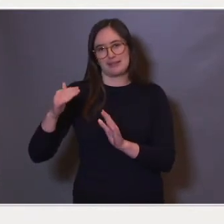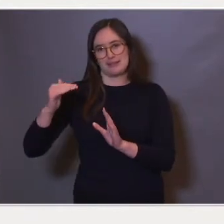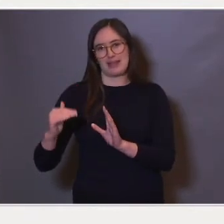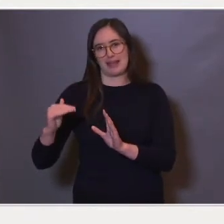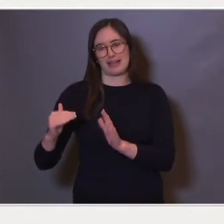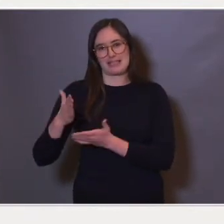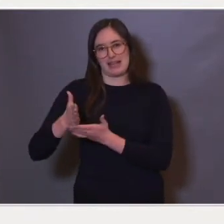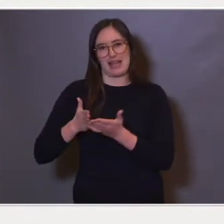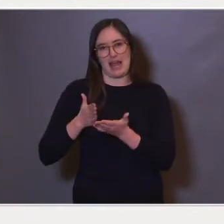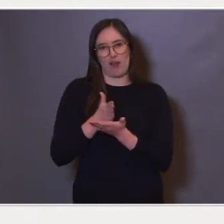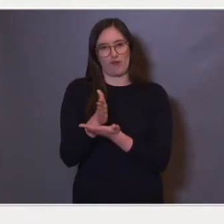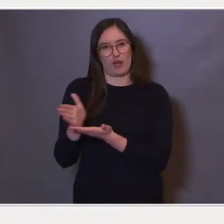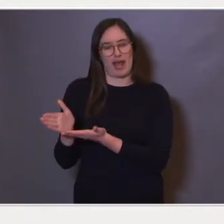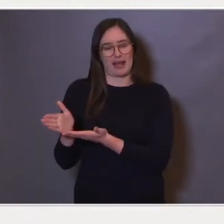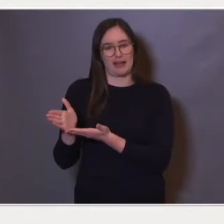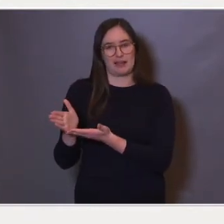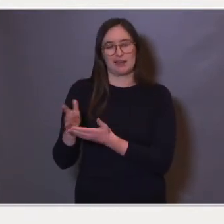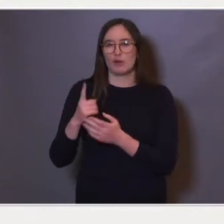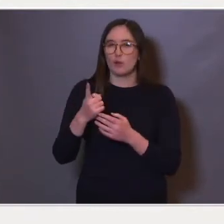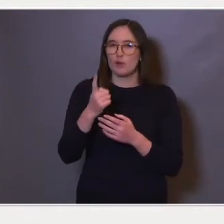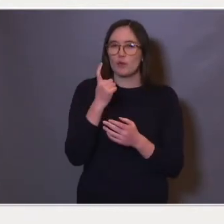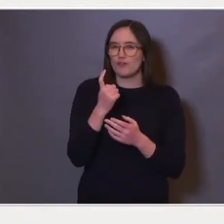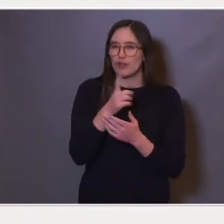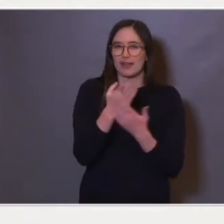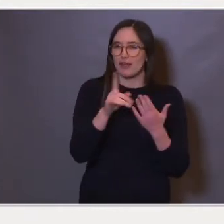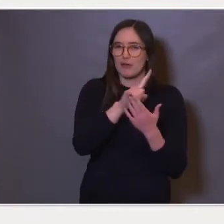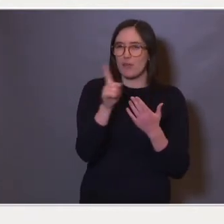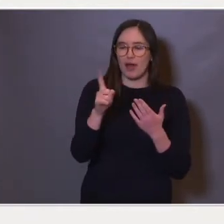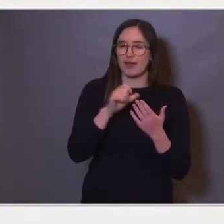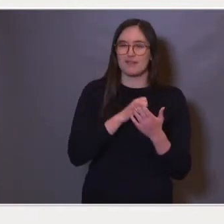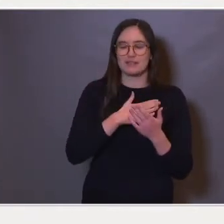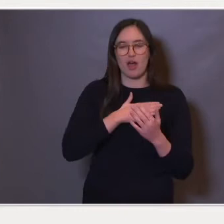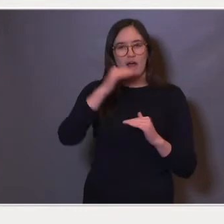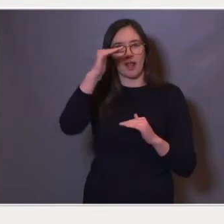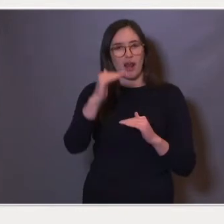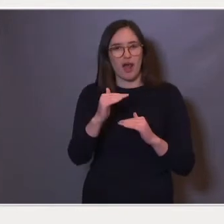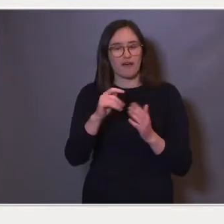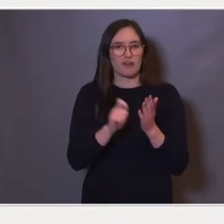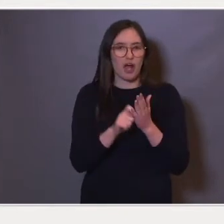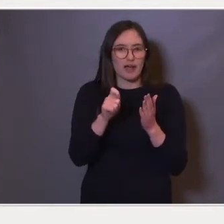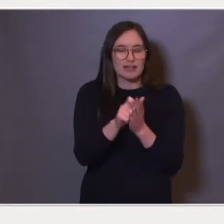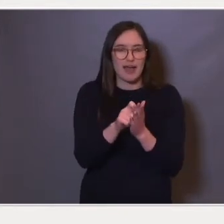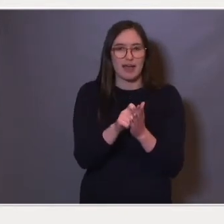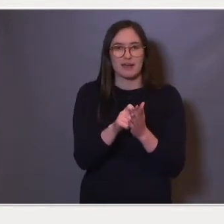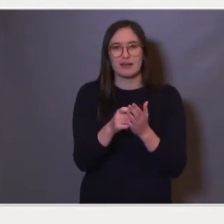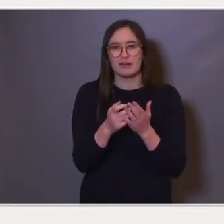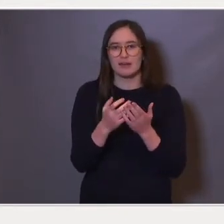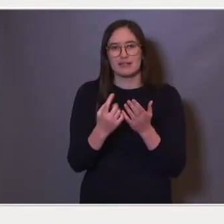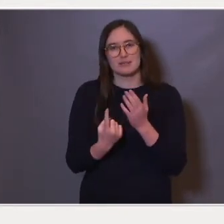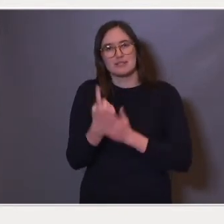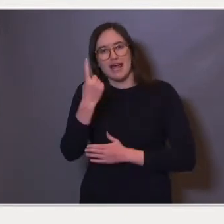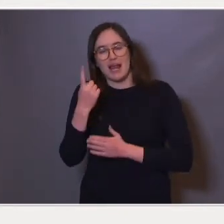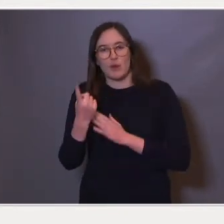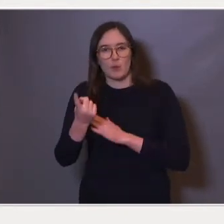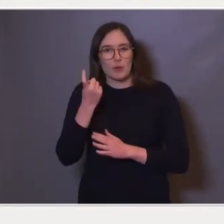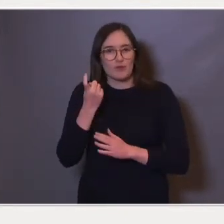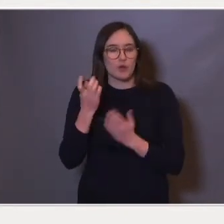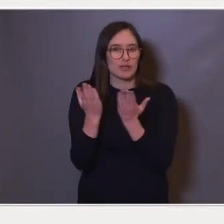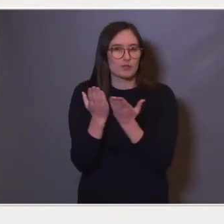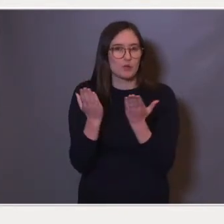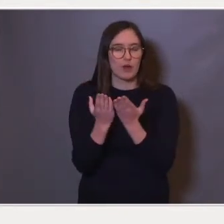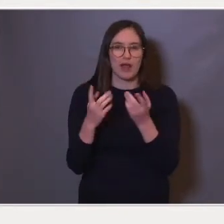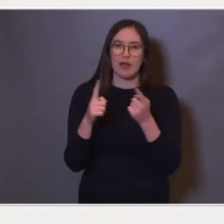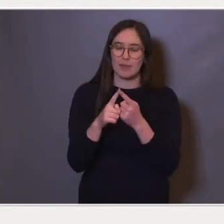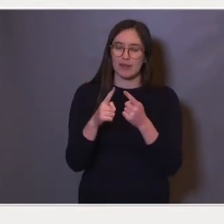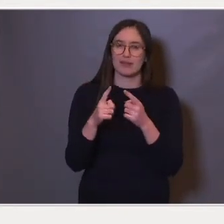Denne utfordringen handler ikke bare om de som har lave karakterer, de som har spesielle utfordringer med skole, det